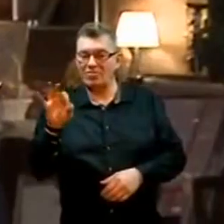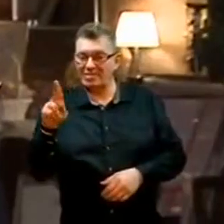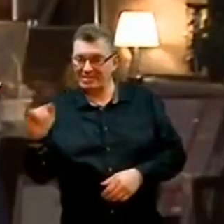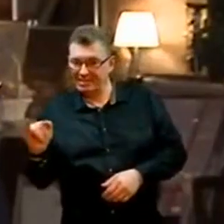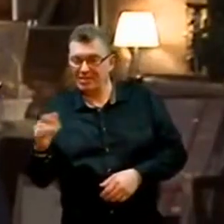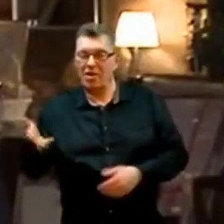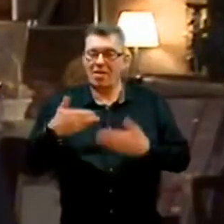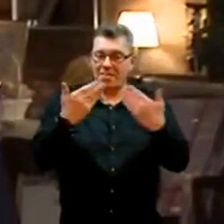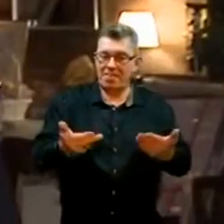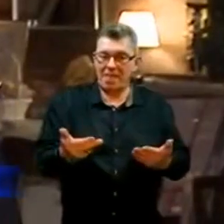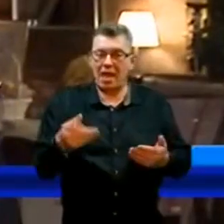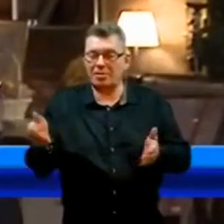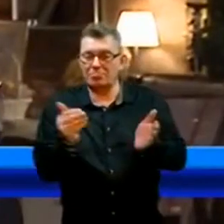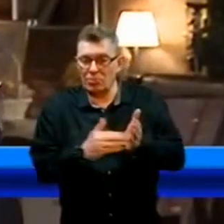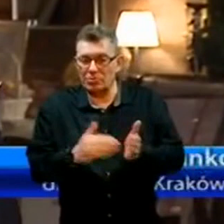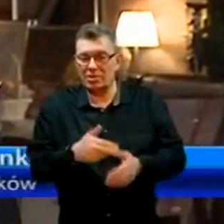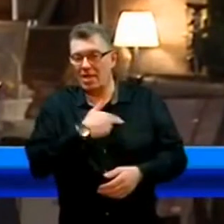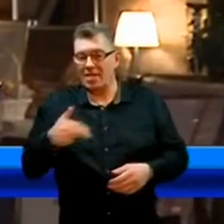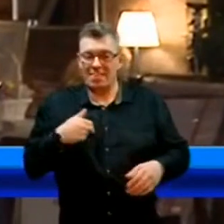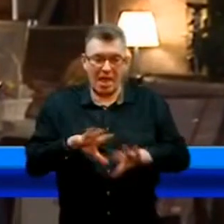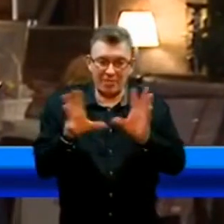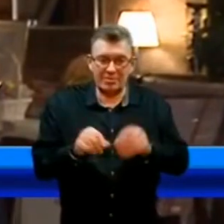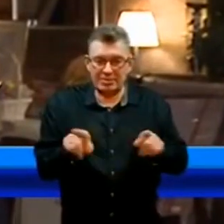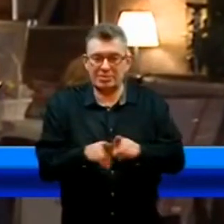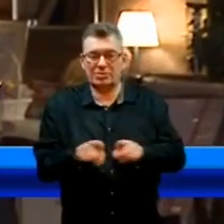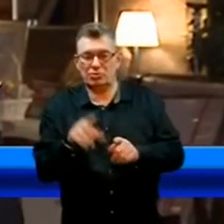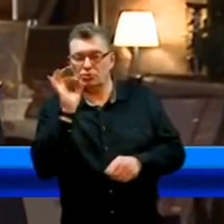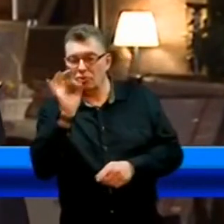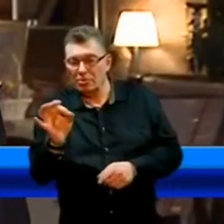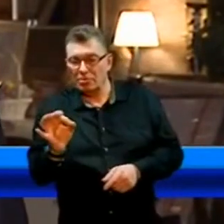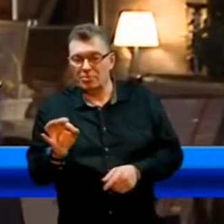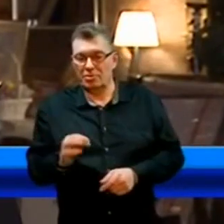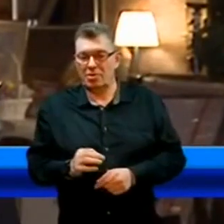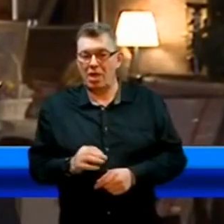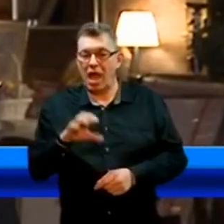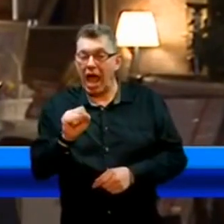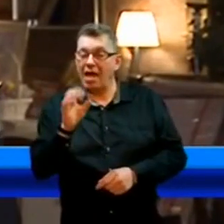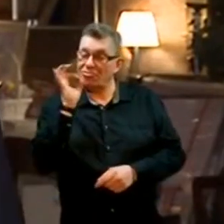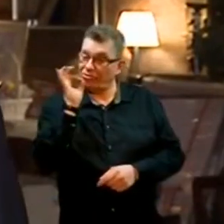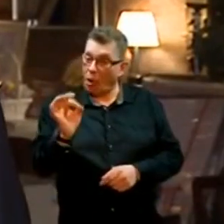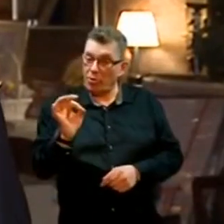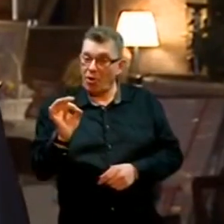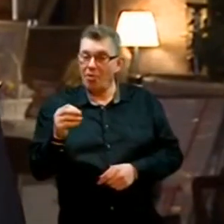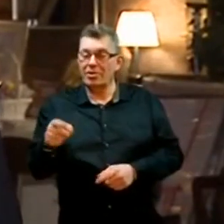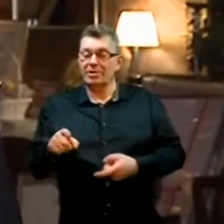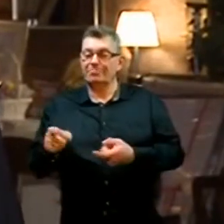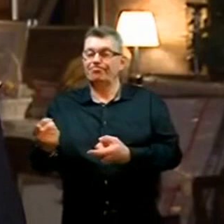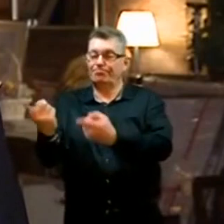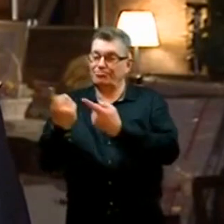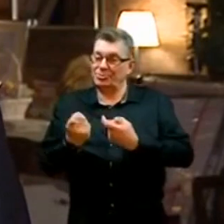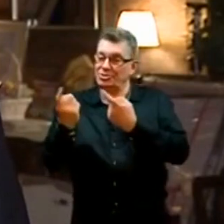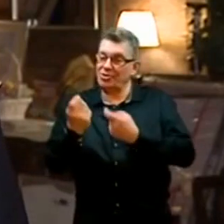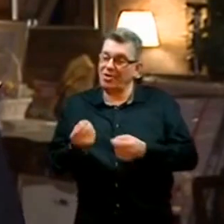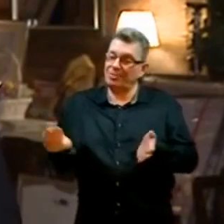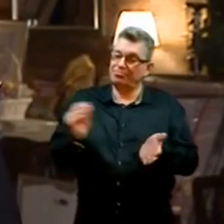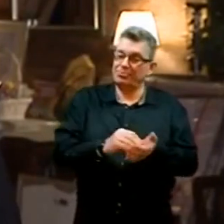tym potrzebującym i nam wszystkim dobro. A dobro przyciąga dobro